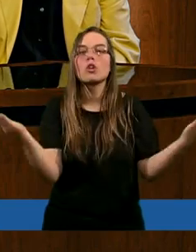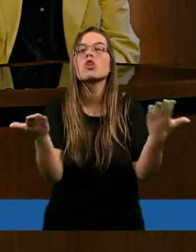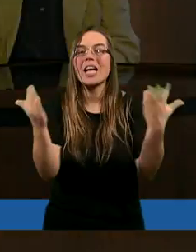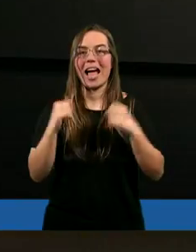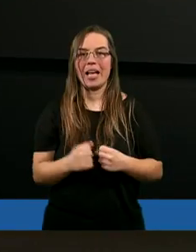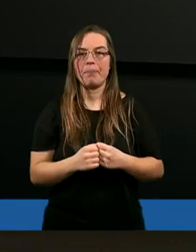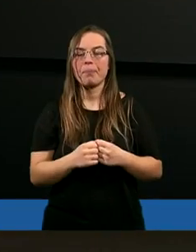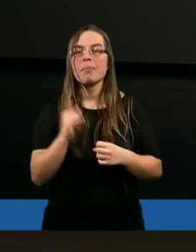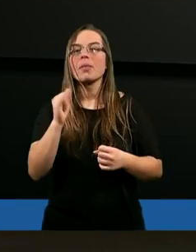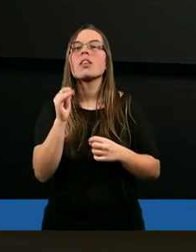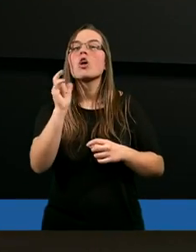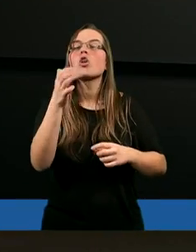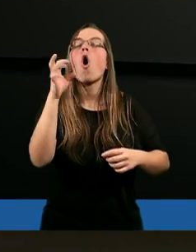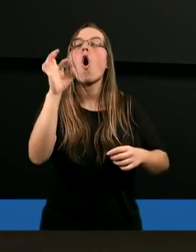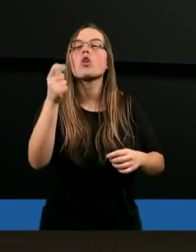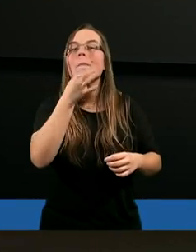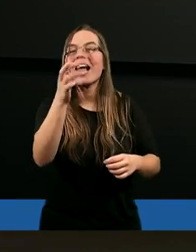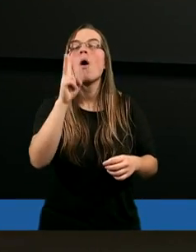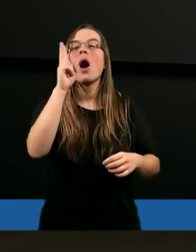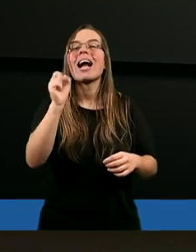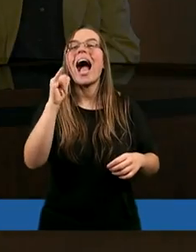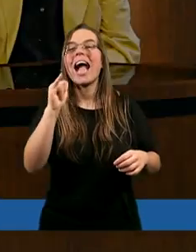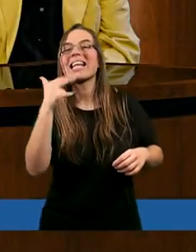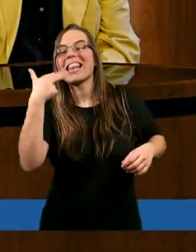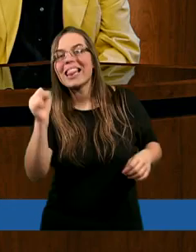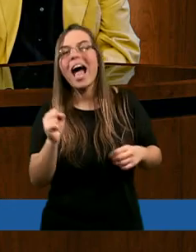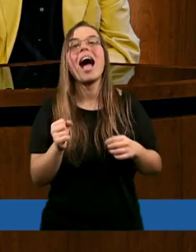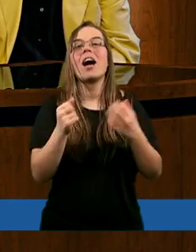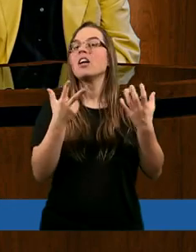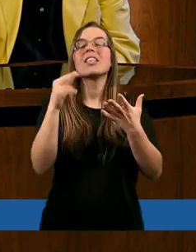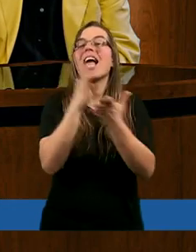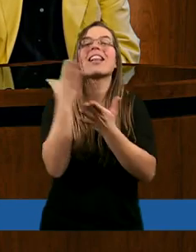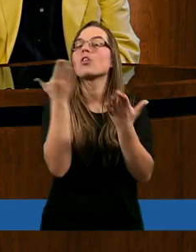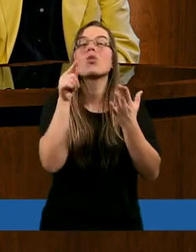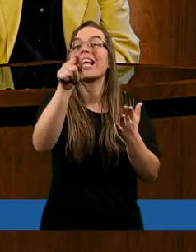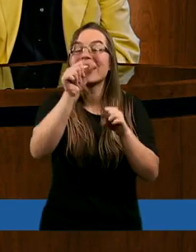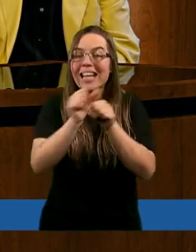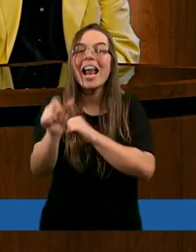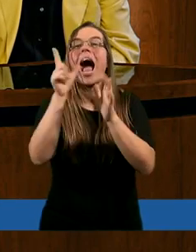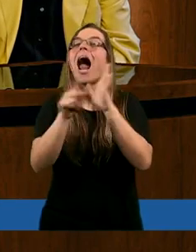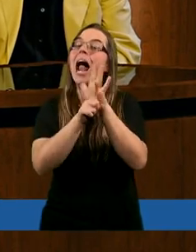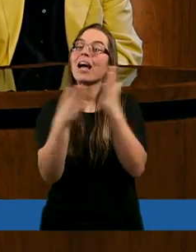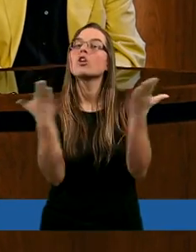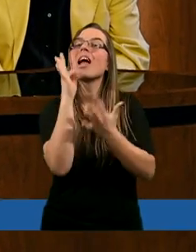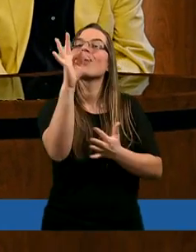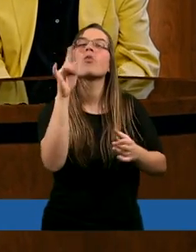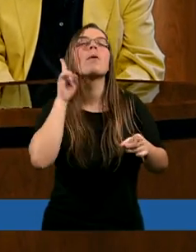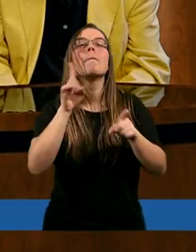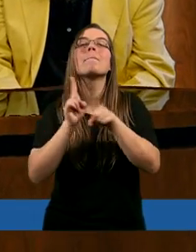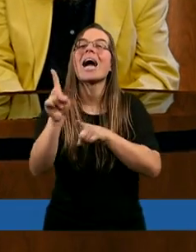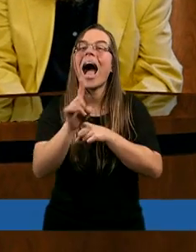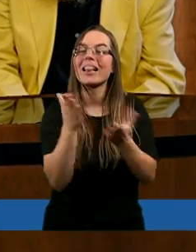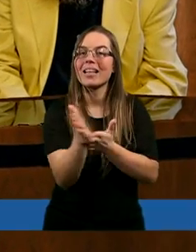A o co pytał Kaina? Nie tylko gdzie ty jesteś, ale gdzie jest twój brat,